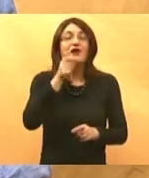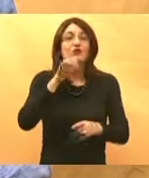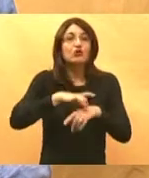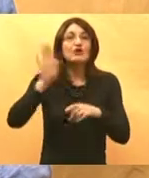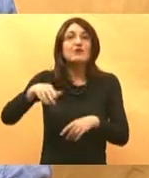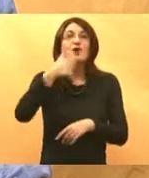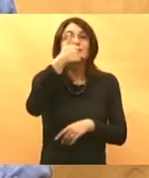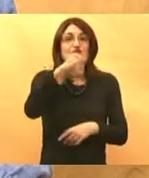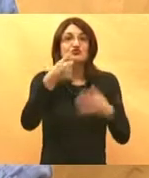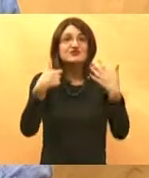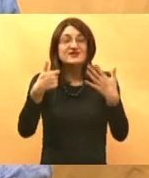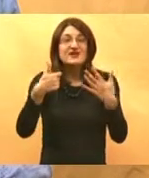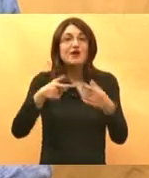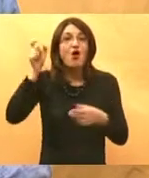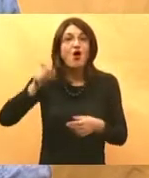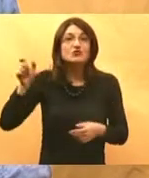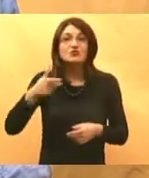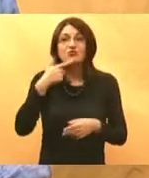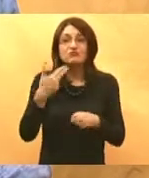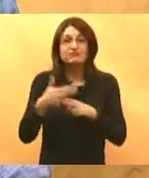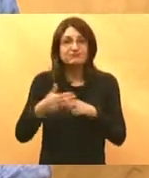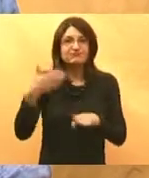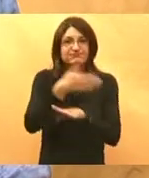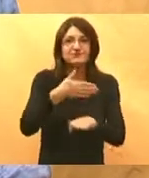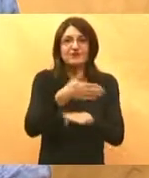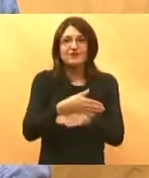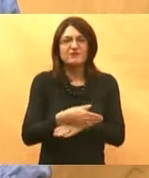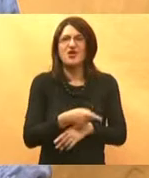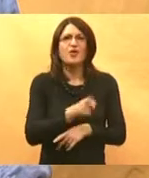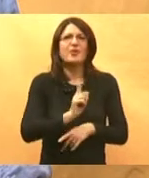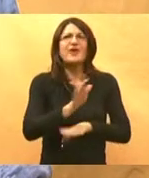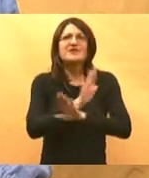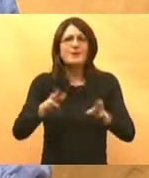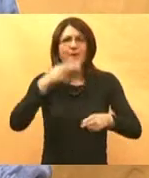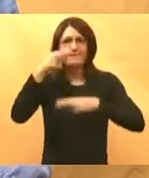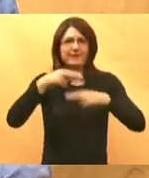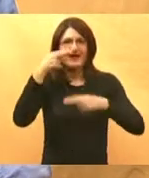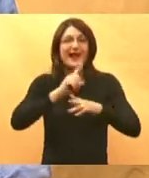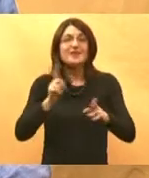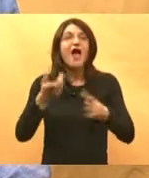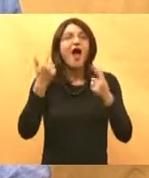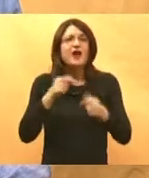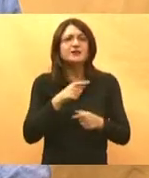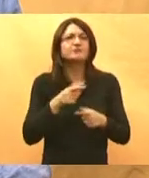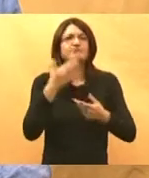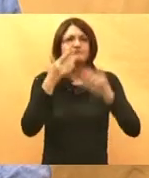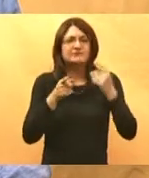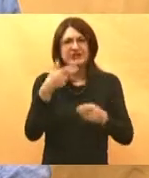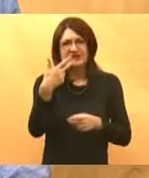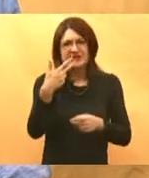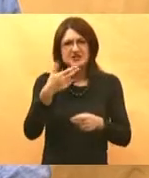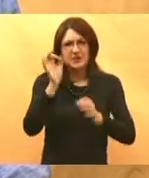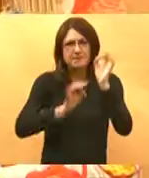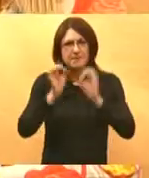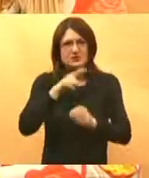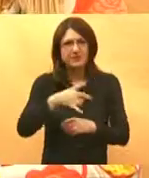146 pacijenata u tom danu. Dakle, nemojte misliti da su to sve bili pregledi. To bi nemoguće bilo u obliku pregleda sve napredi. Ali kad zbrojite da je 30%